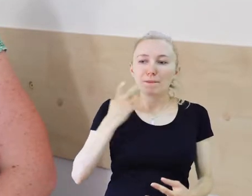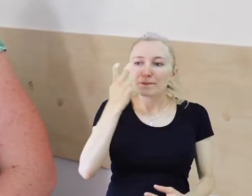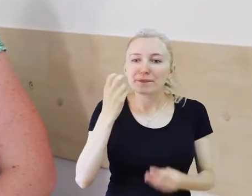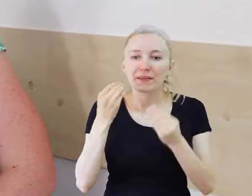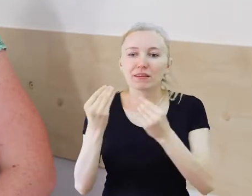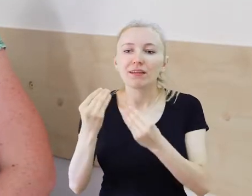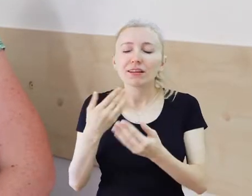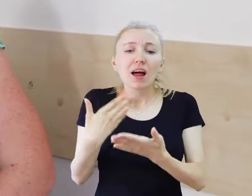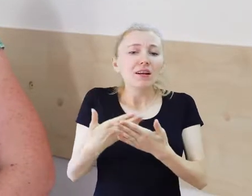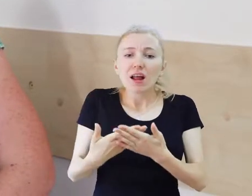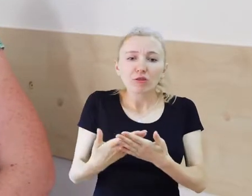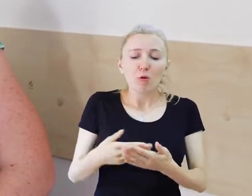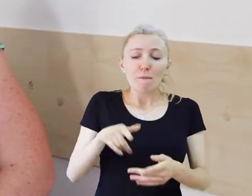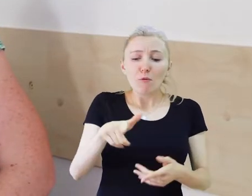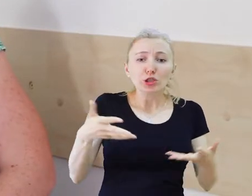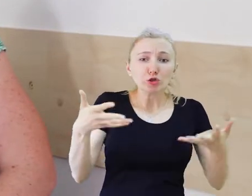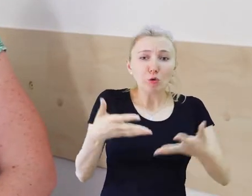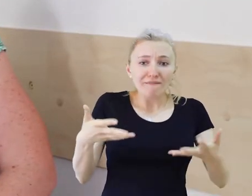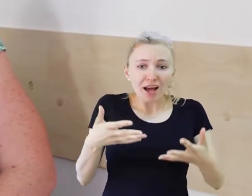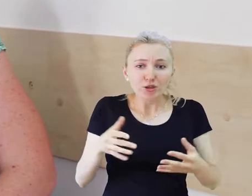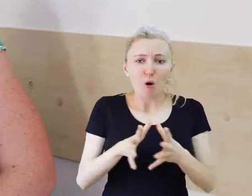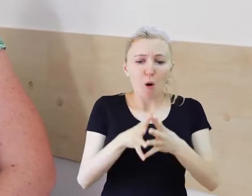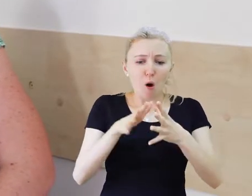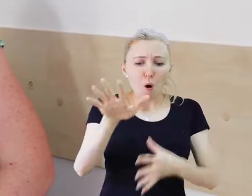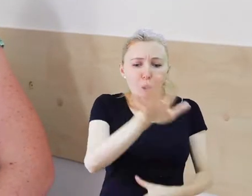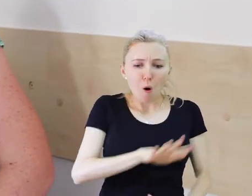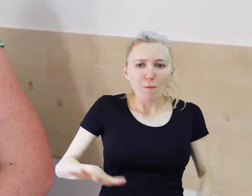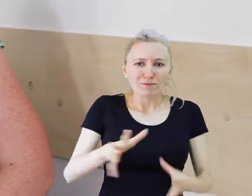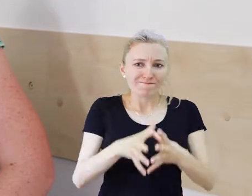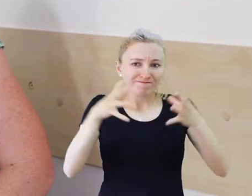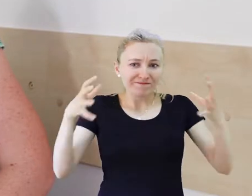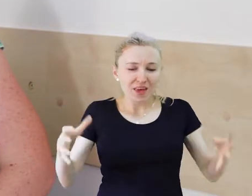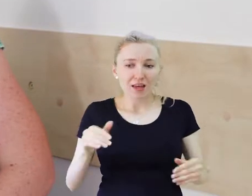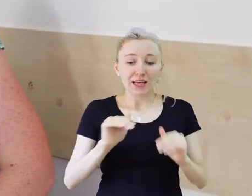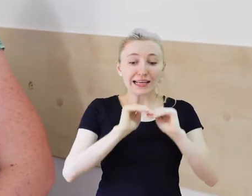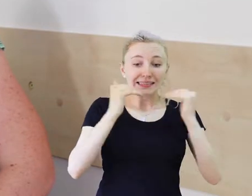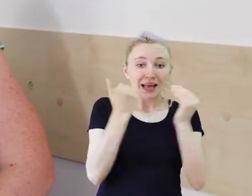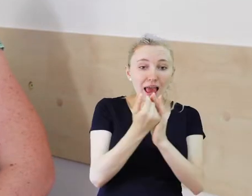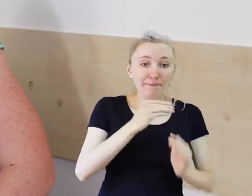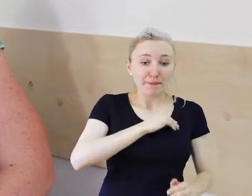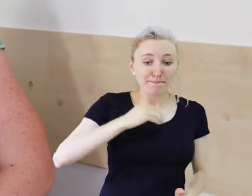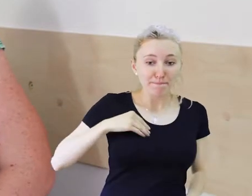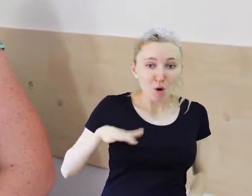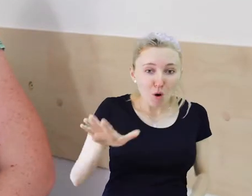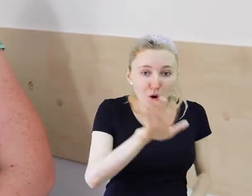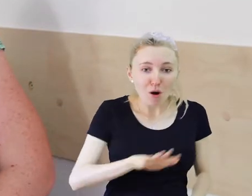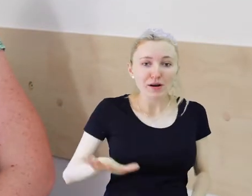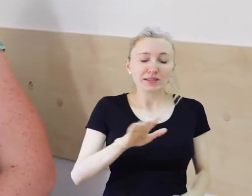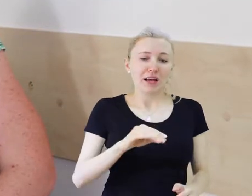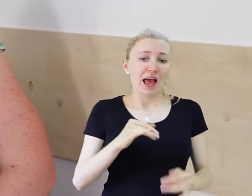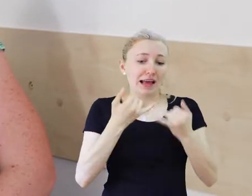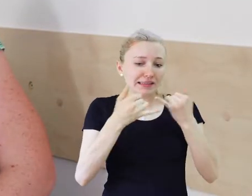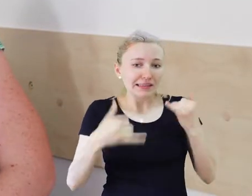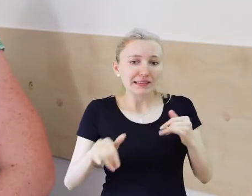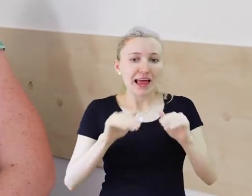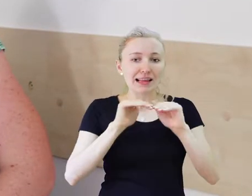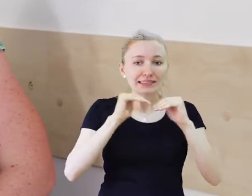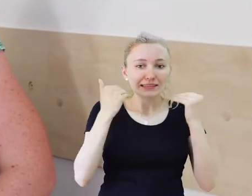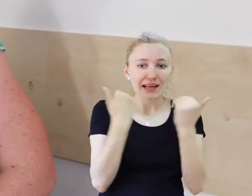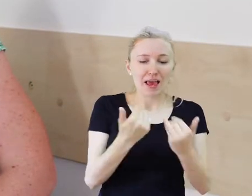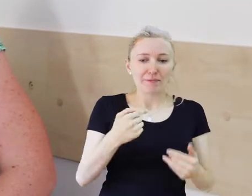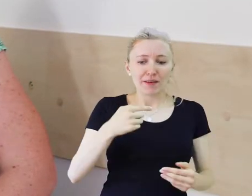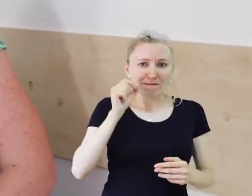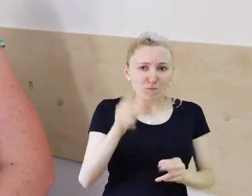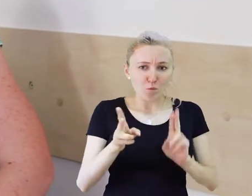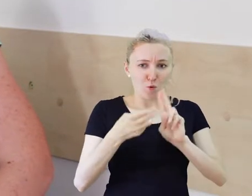imponowało to, że ma taki duży zasięg. Że to jest rzesza osoby z całego